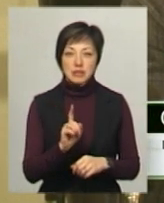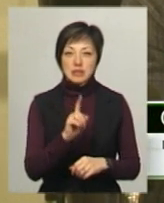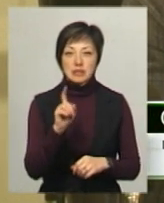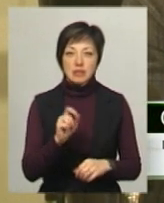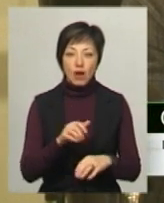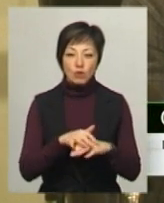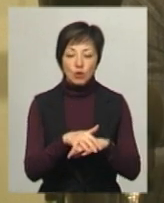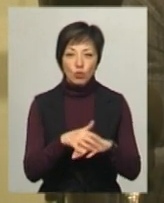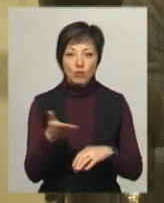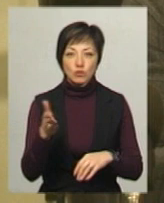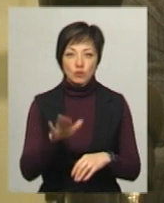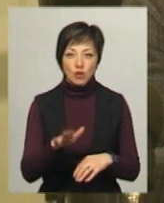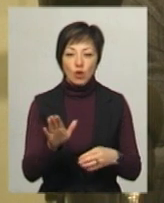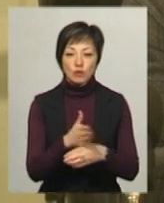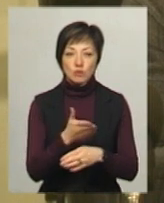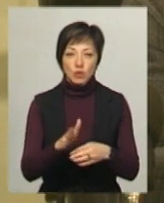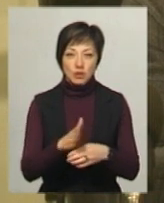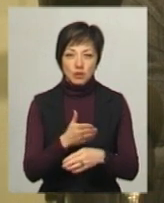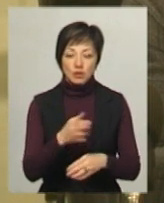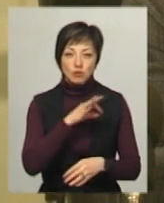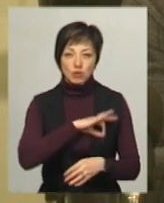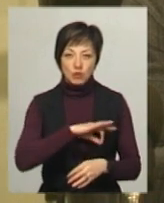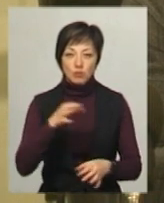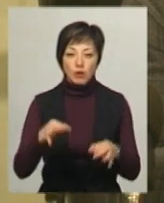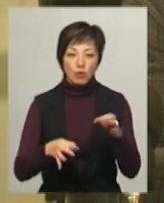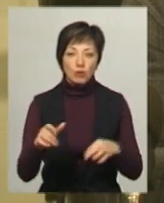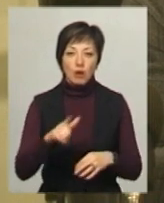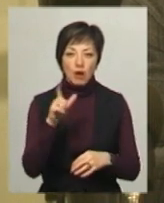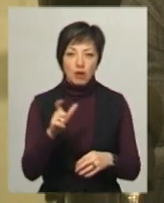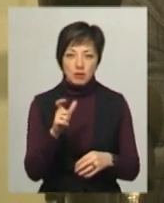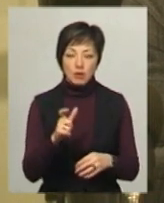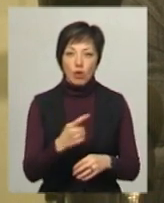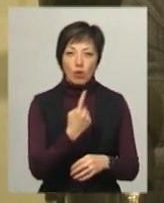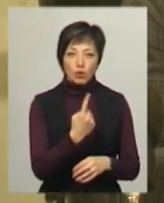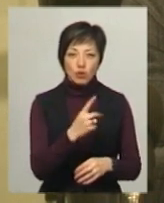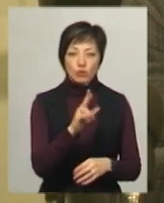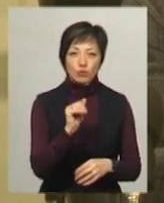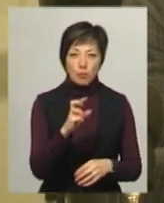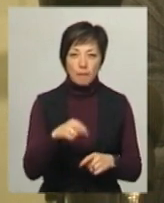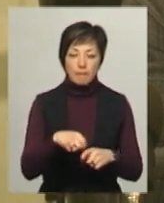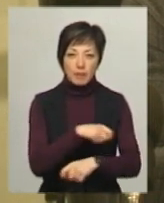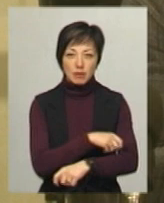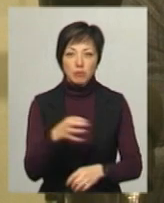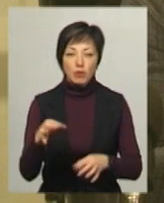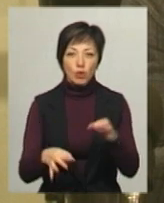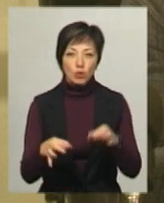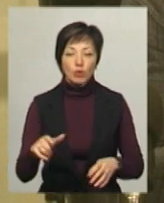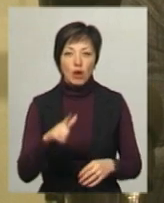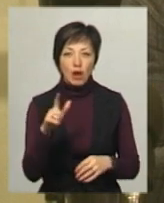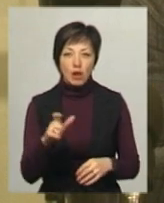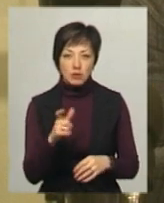розрахункову одиницю розподіленого та спожитого природного газу тут береться один кубічний метр природного газу,